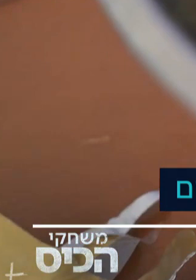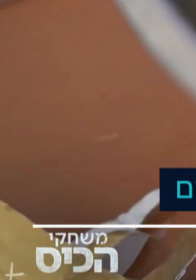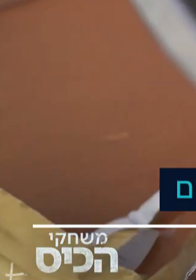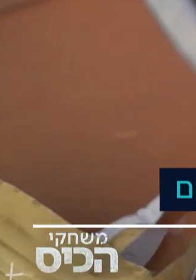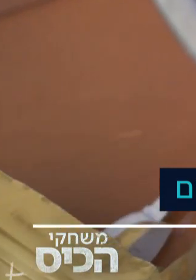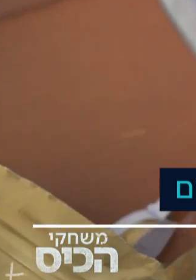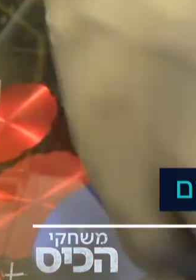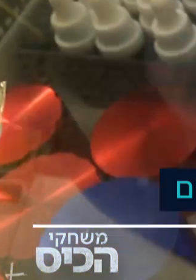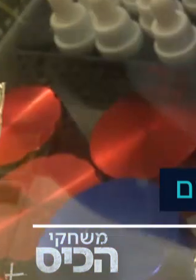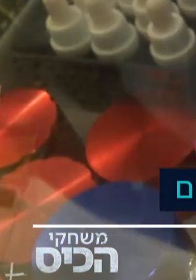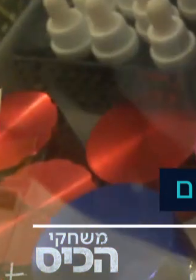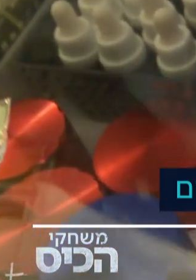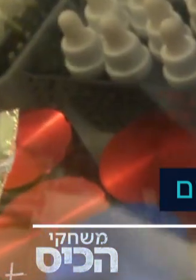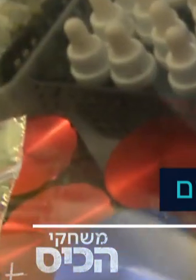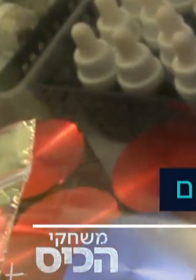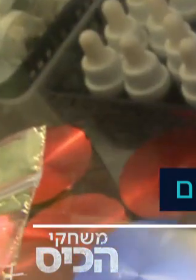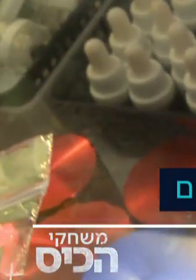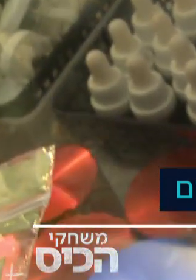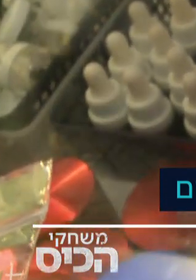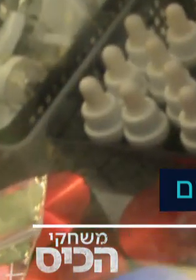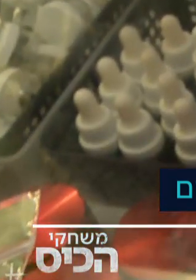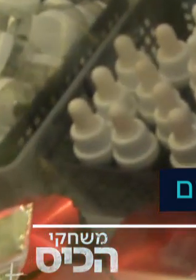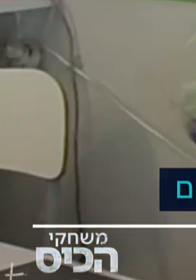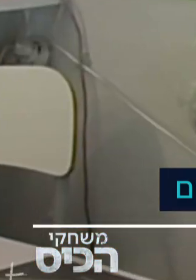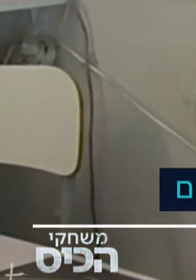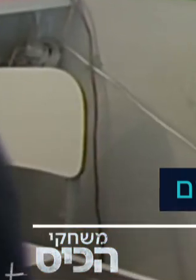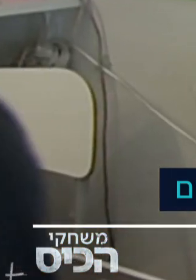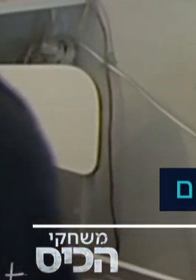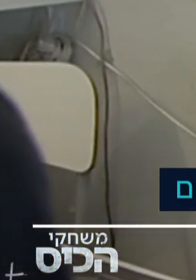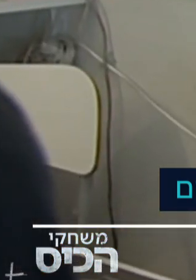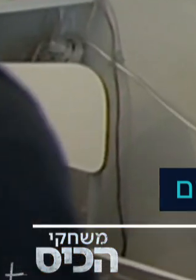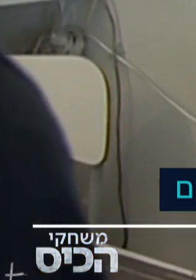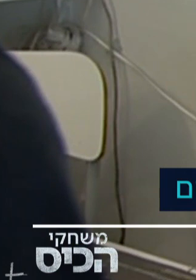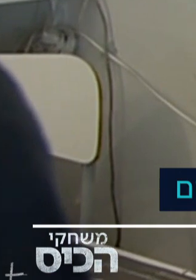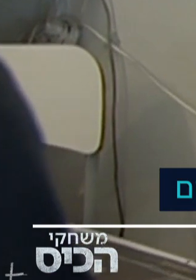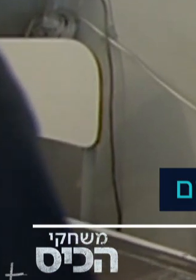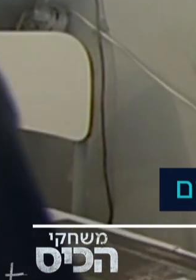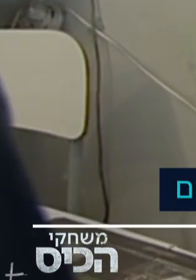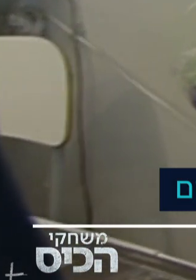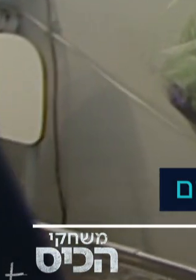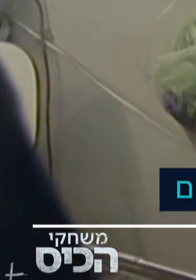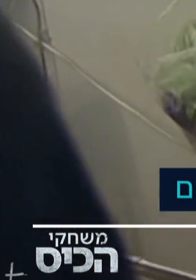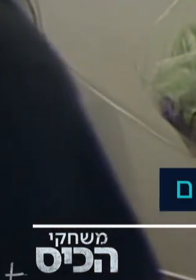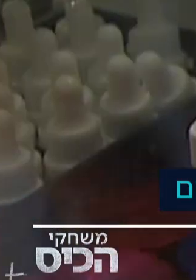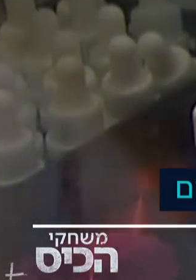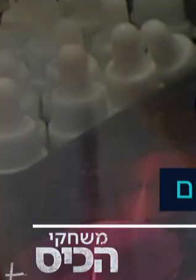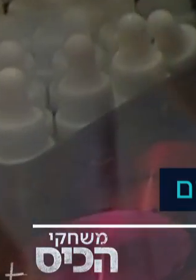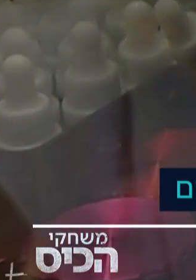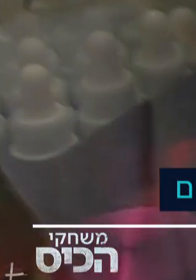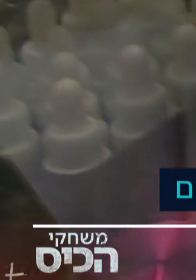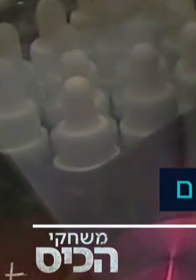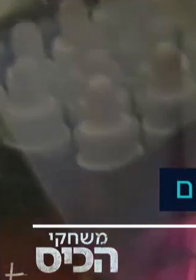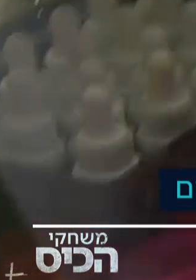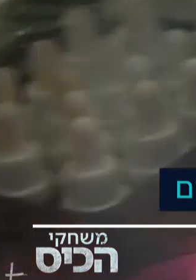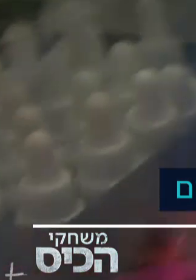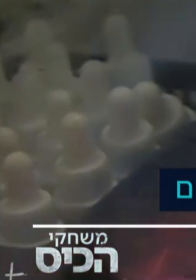הצוות כוללות היתר לצרוך את הסם ולסחור בו מגיל 21 ומעלה. ניתן יהיה לקנות אותו בחנויות שיהיו מיועדות